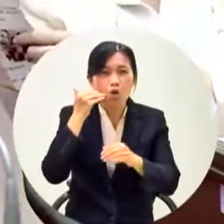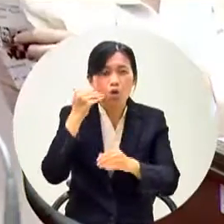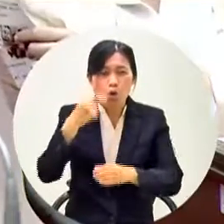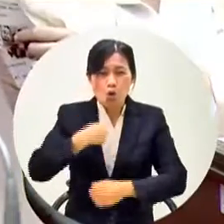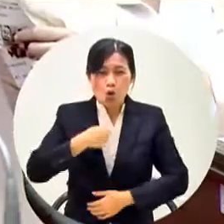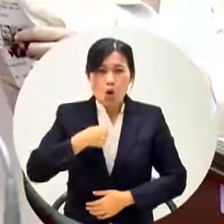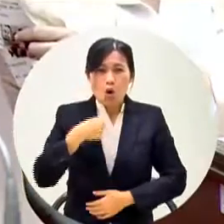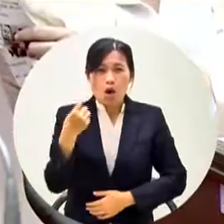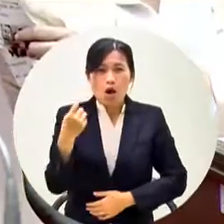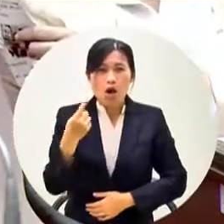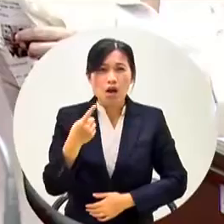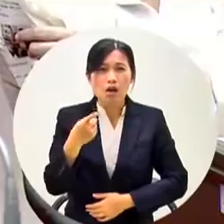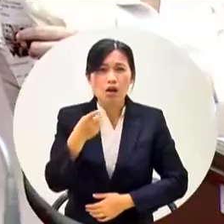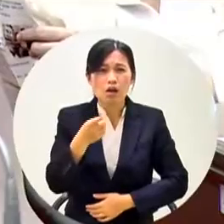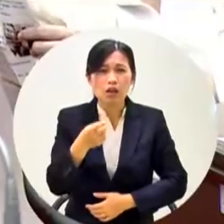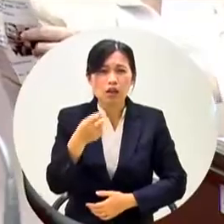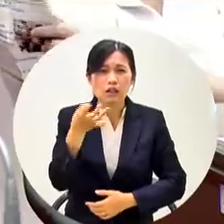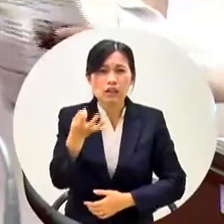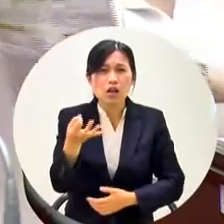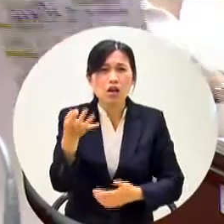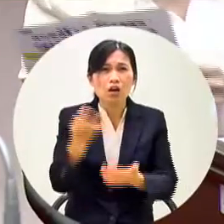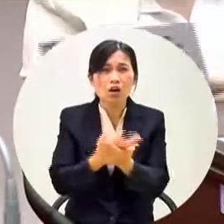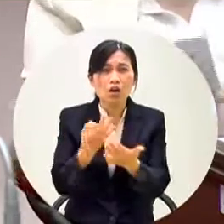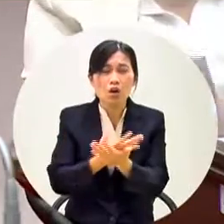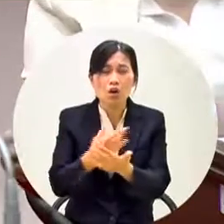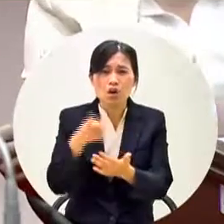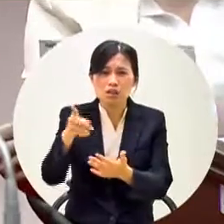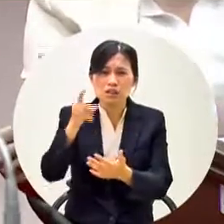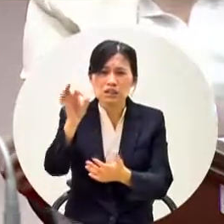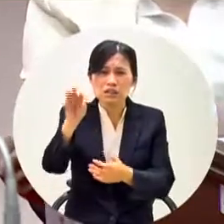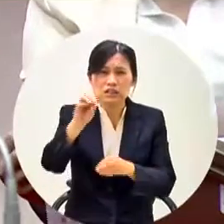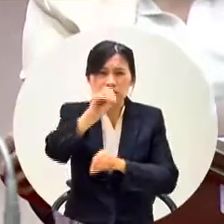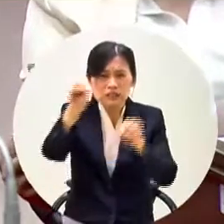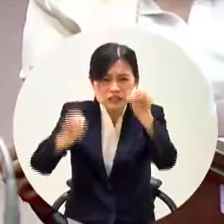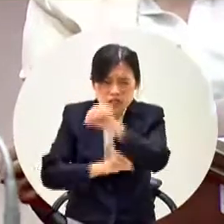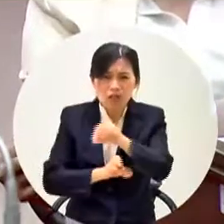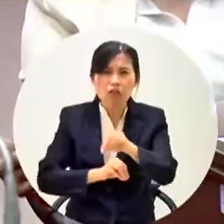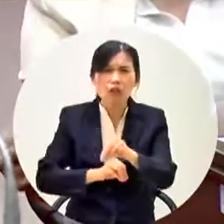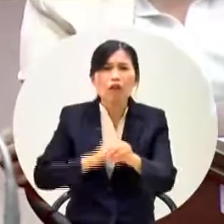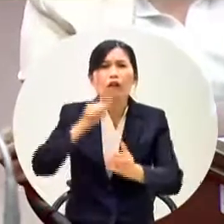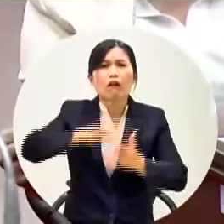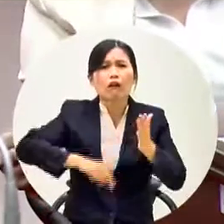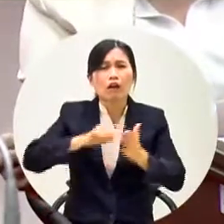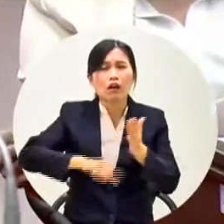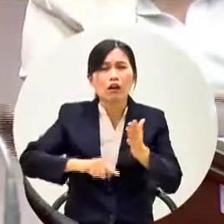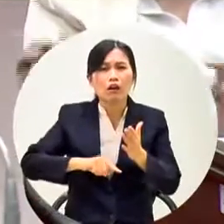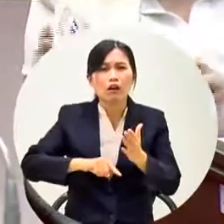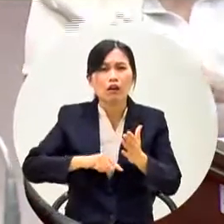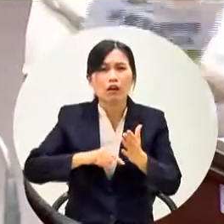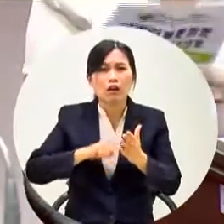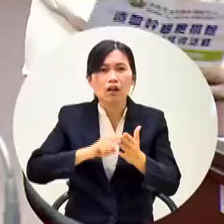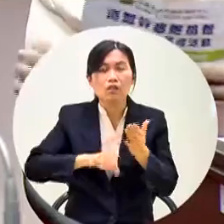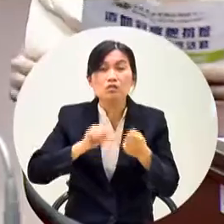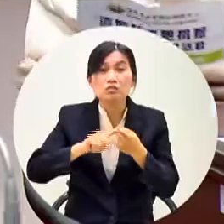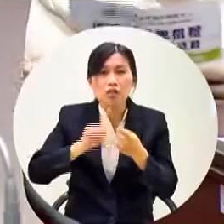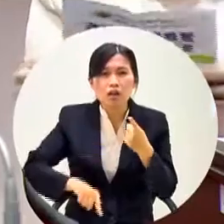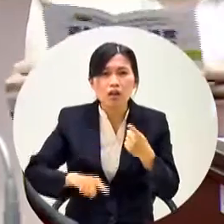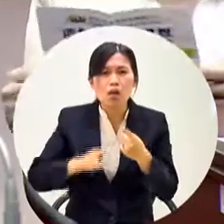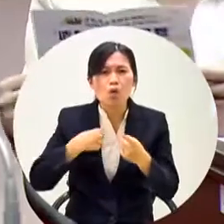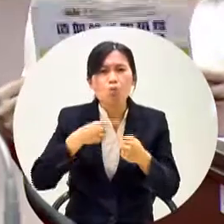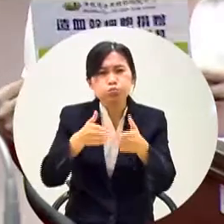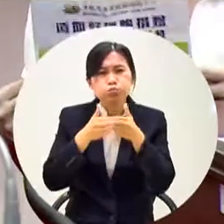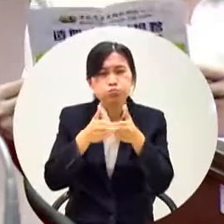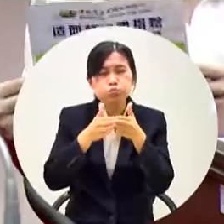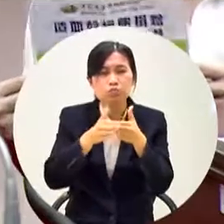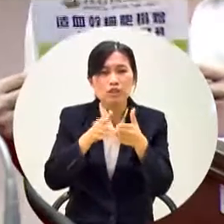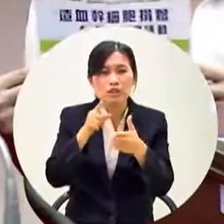你也拿這個來賭這樣我就可以做了但是你們的頭腦就這麼簡單嗎然後那個我們要求雖然